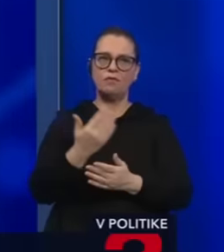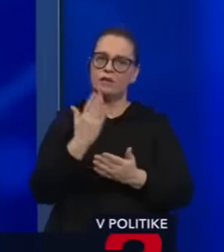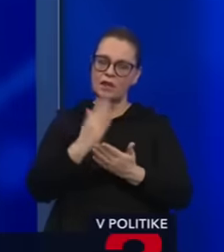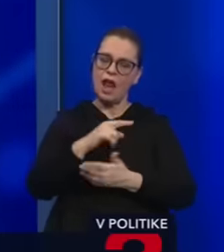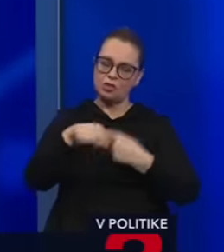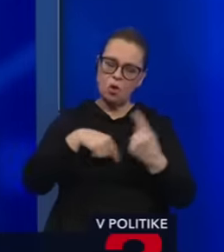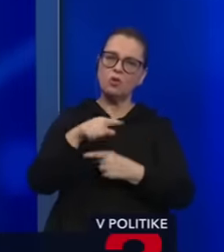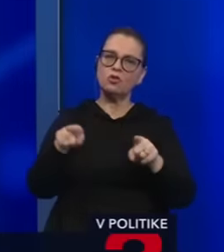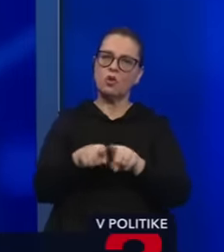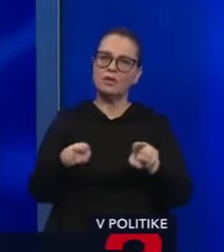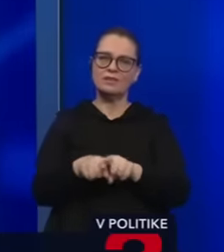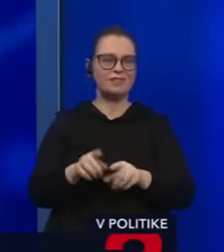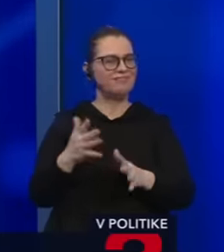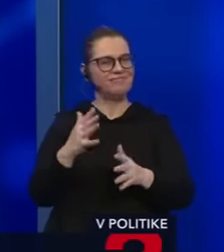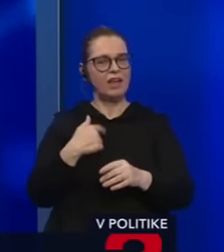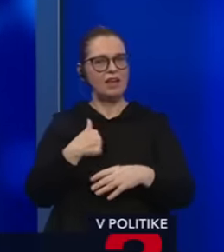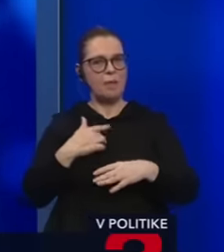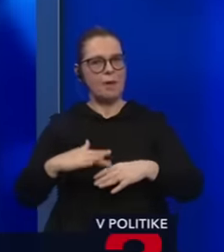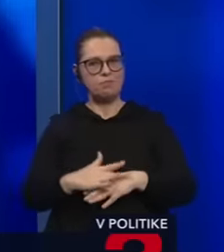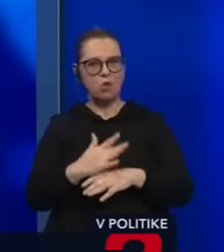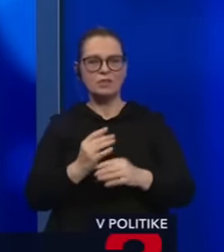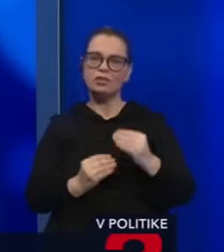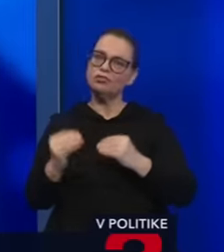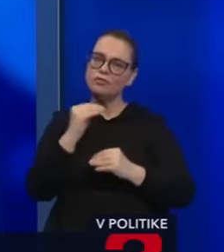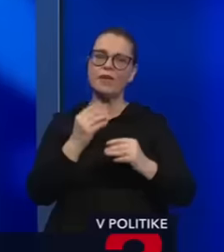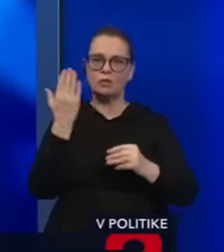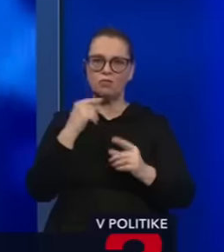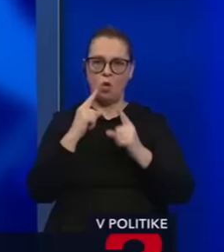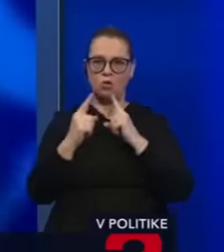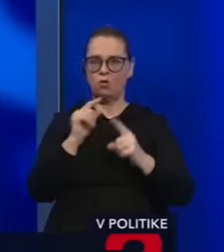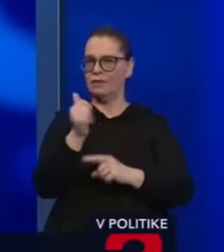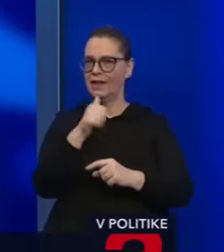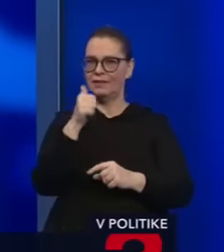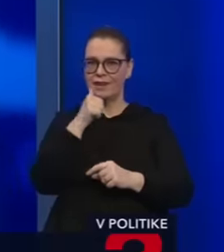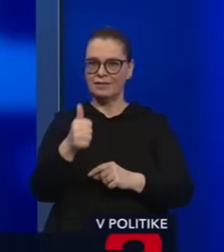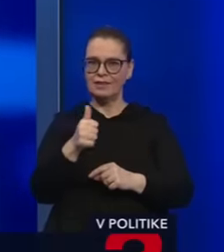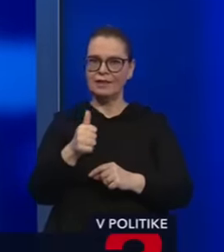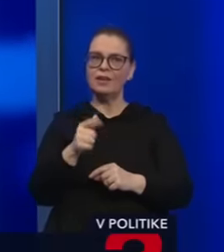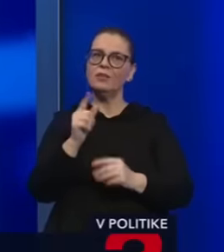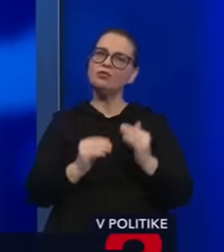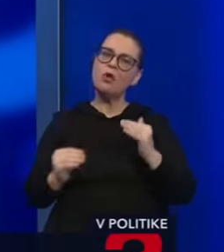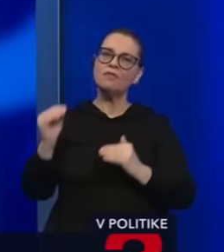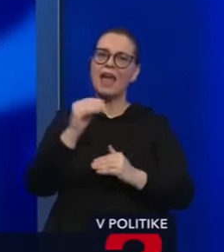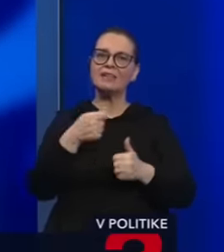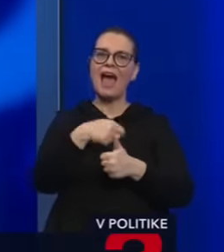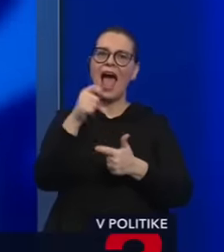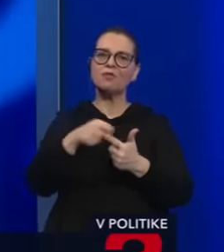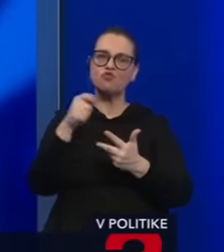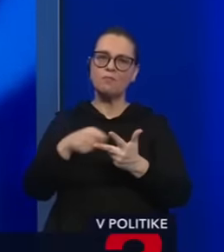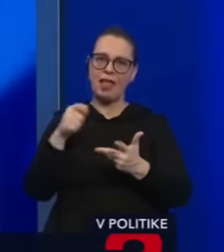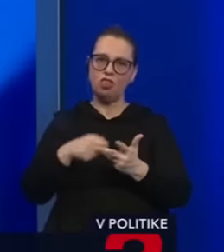do kolečka to isté, ale práveže mne sa zdá, že čím viacej sa rokovalo, za tých 11 dní prišlo práveže o mnoho viacej argumentov.